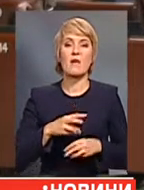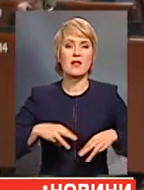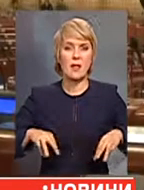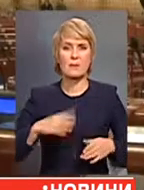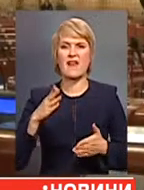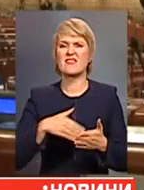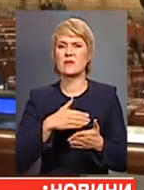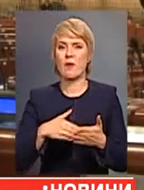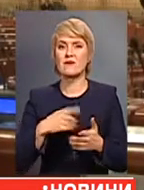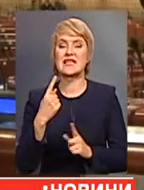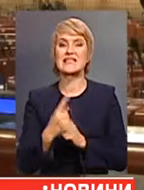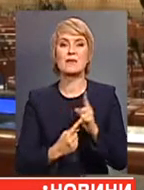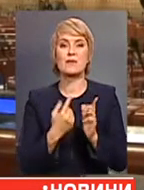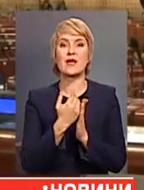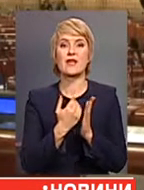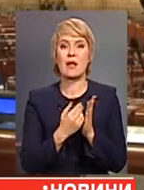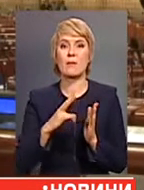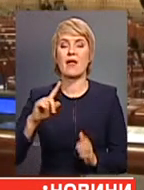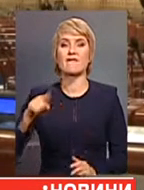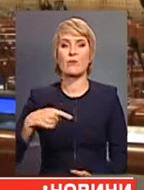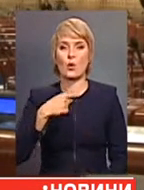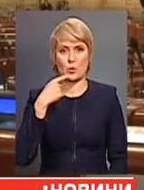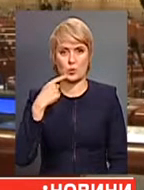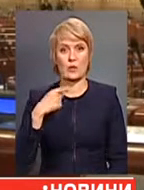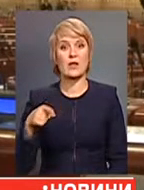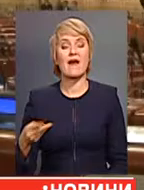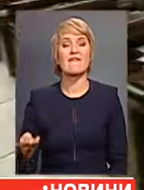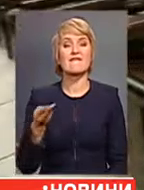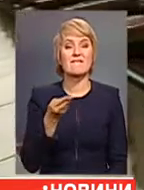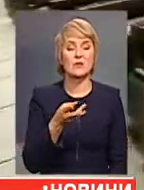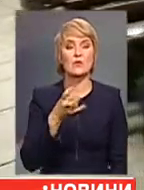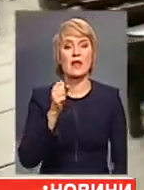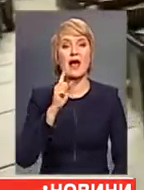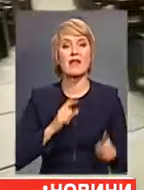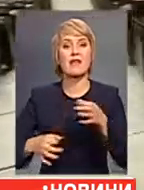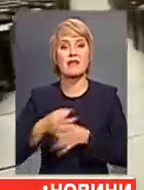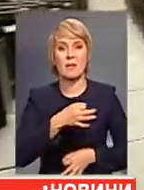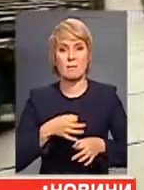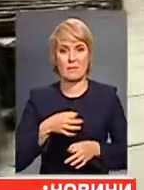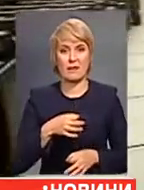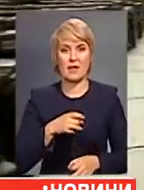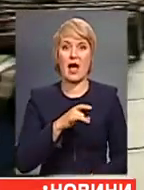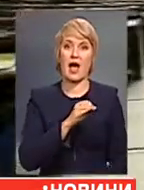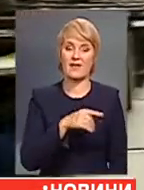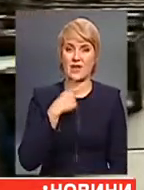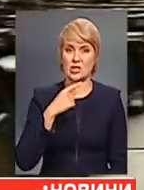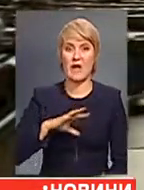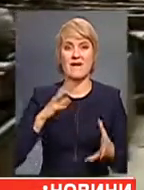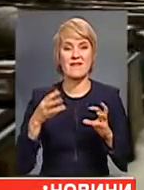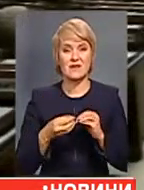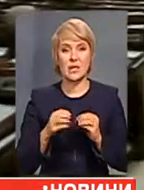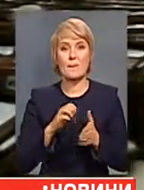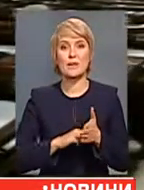Однак це рішення не остаточне. Російську пропозицію винесуть на дебати. За словами Ар'єва, висновки про причини катастрофи